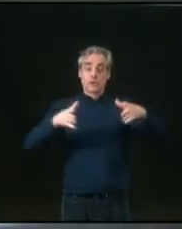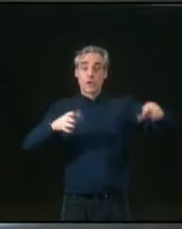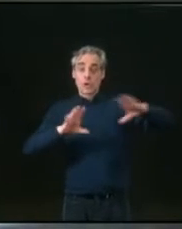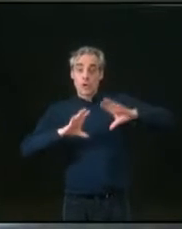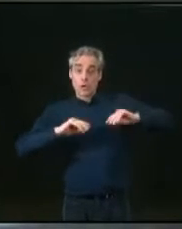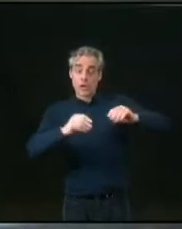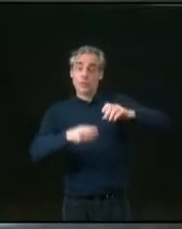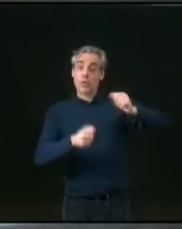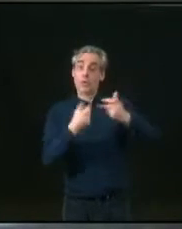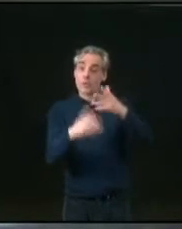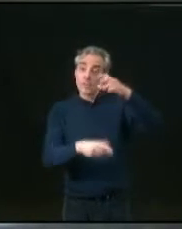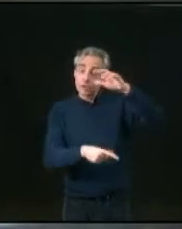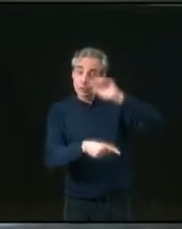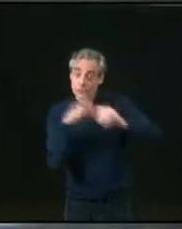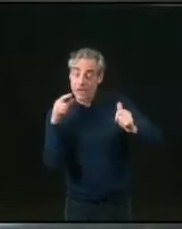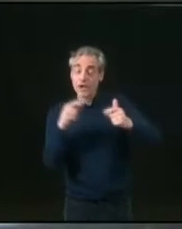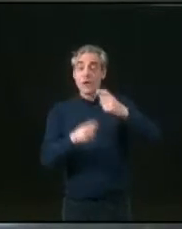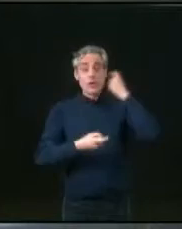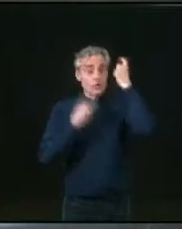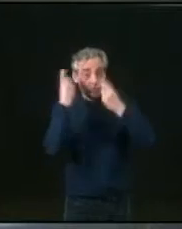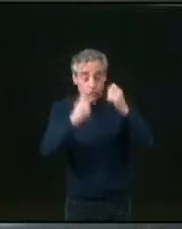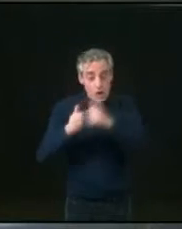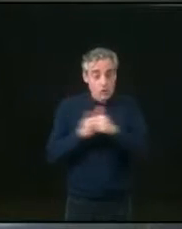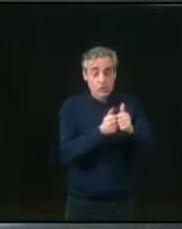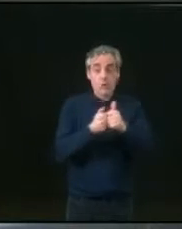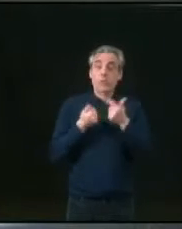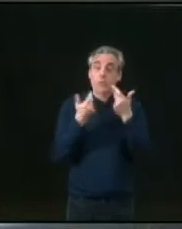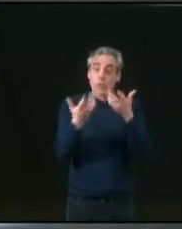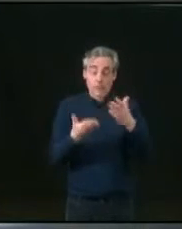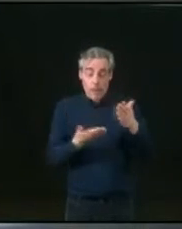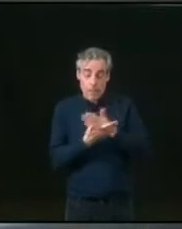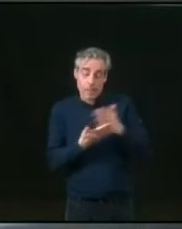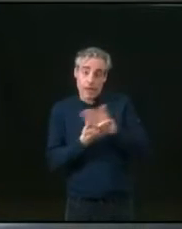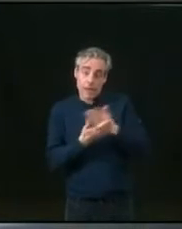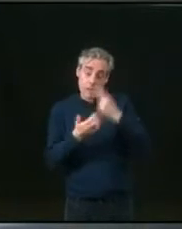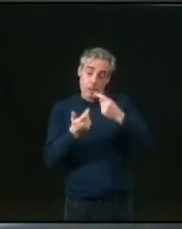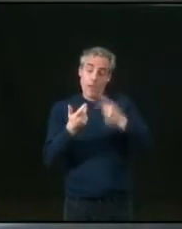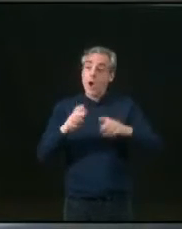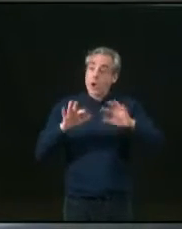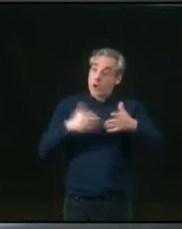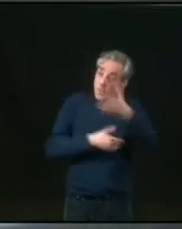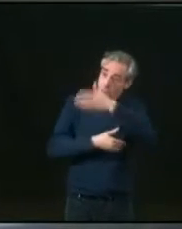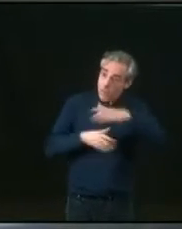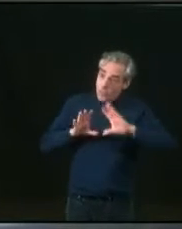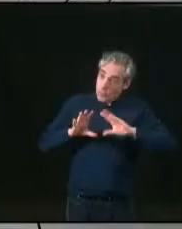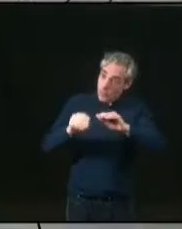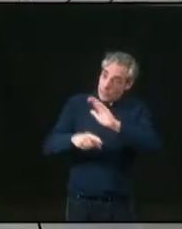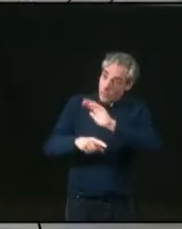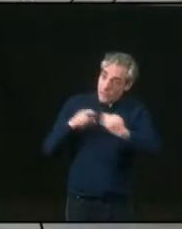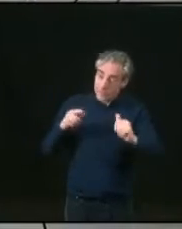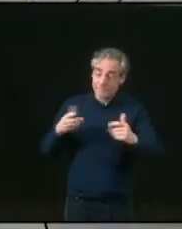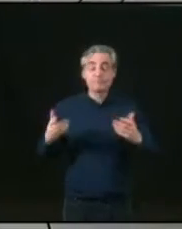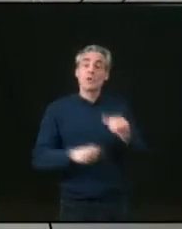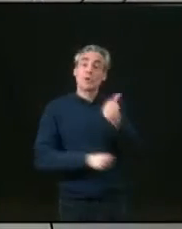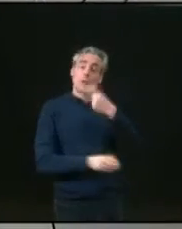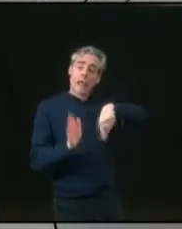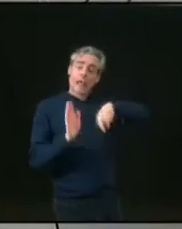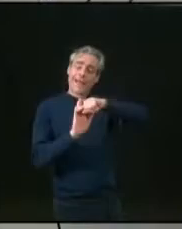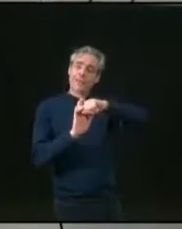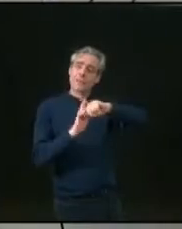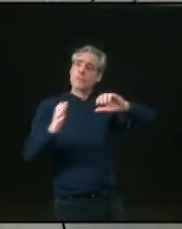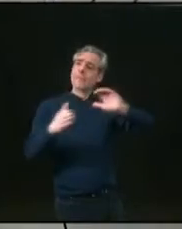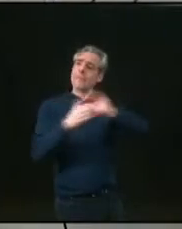mises en place ? Combien ont fait l'objet d'une réflexion commune ? Combien sont en préparation ? Comment allez-vous les appliquer ? L'une des mesures du